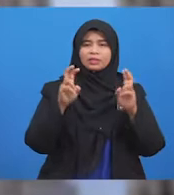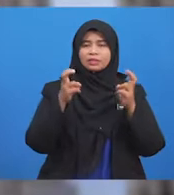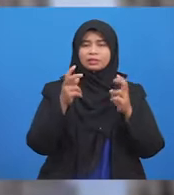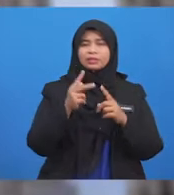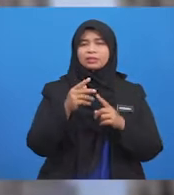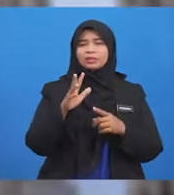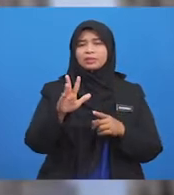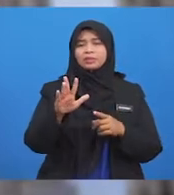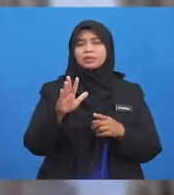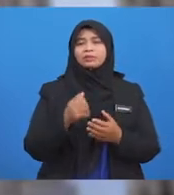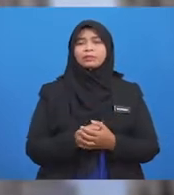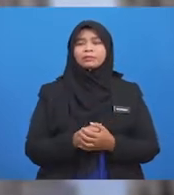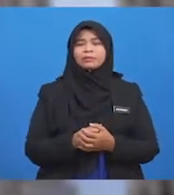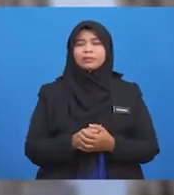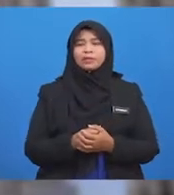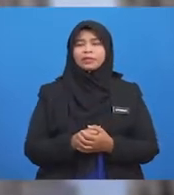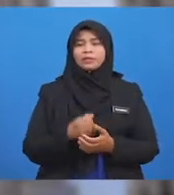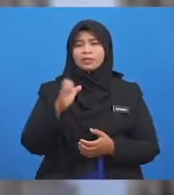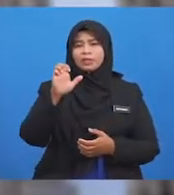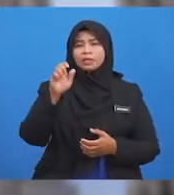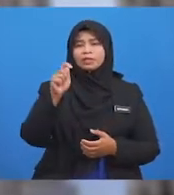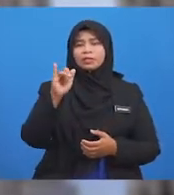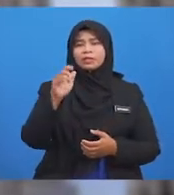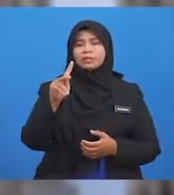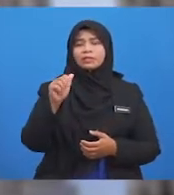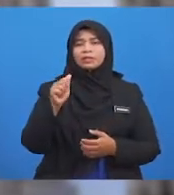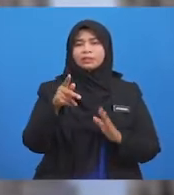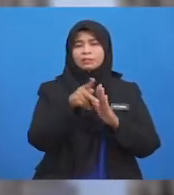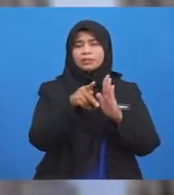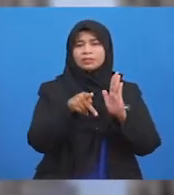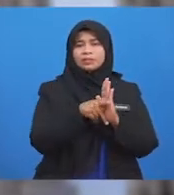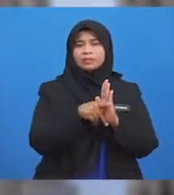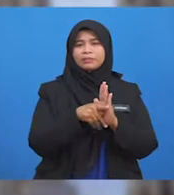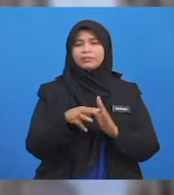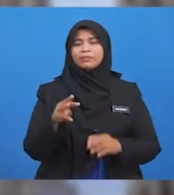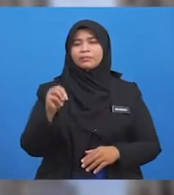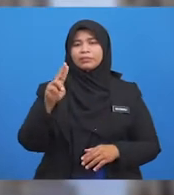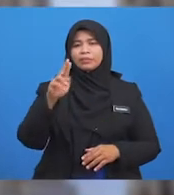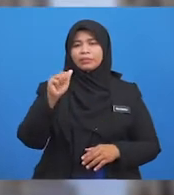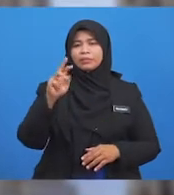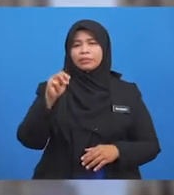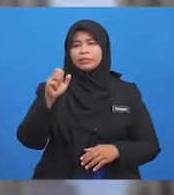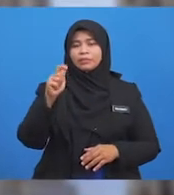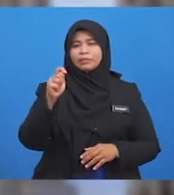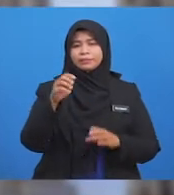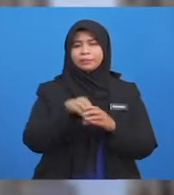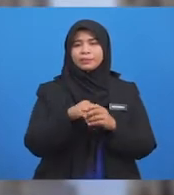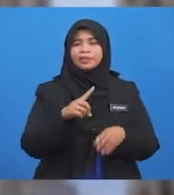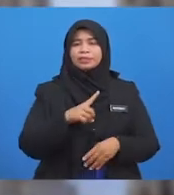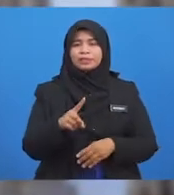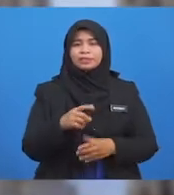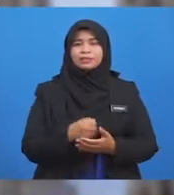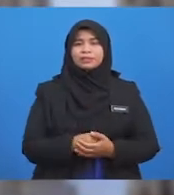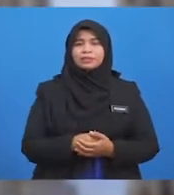Etika Dan Prinsip Mu'amalat Dalam Islam Budi-budi Sekalian Bila